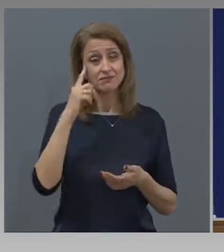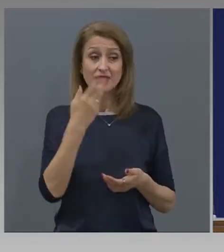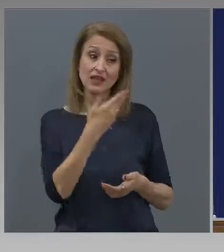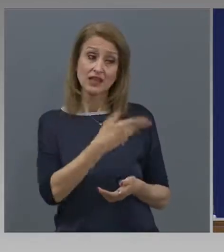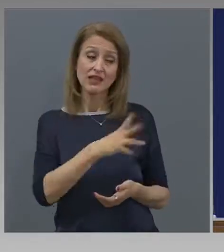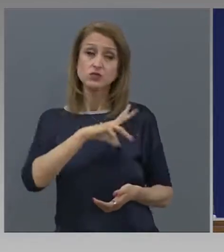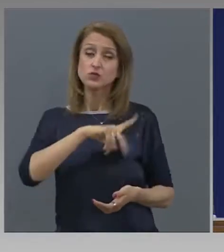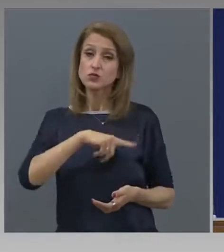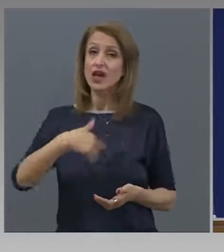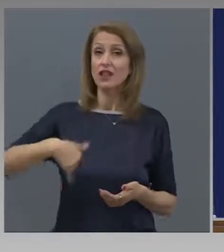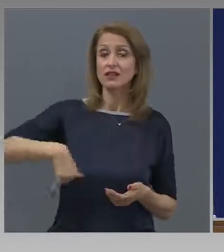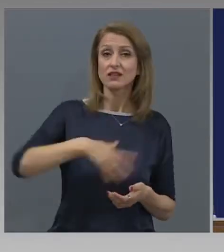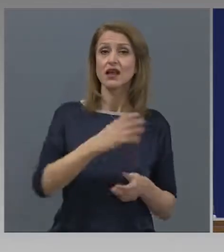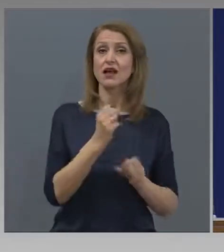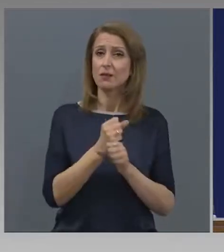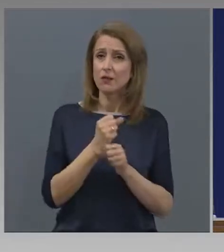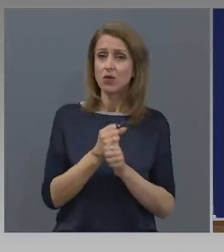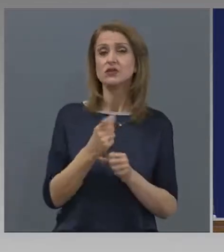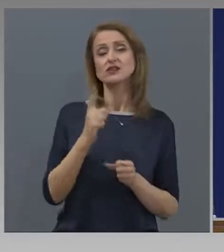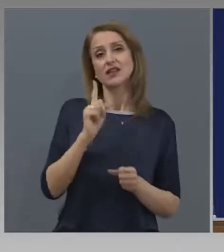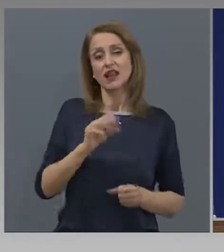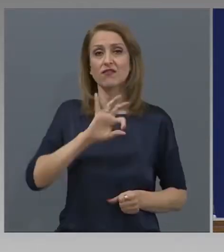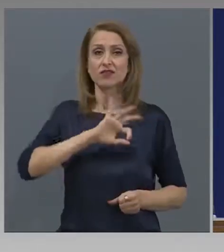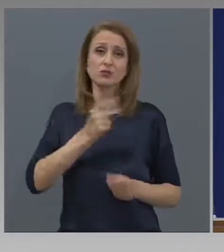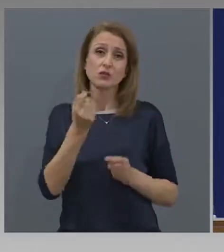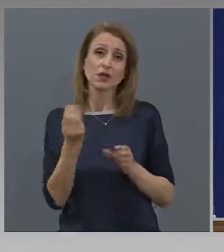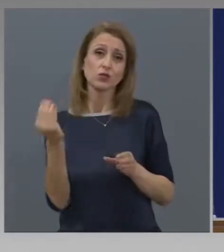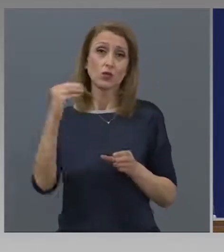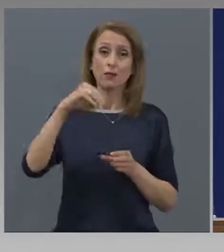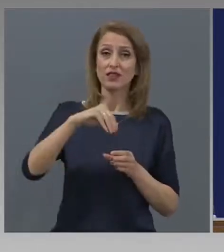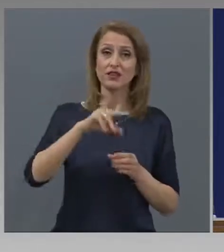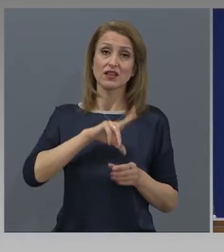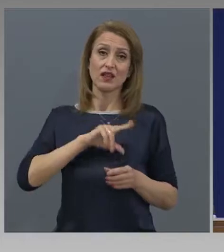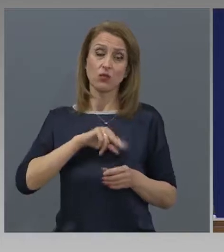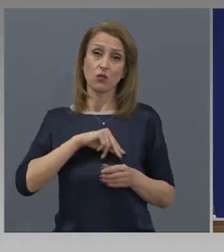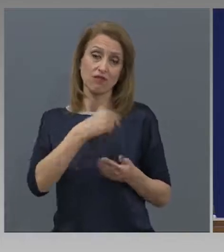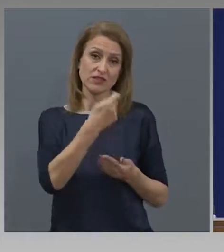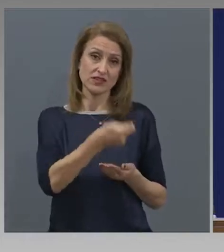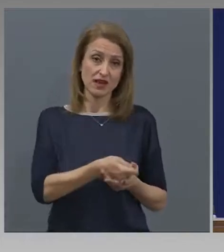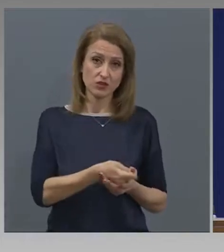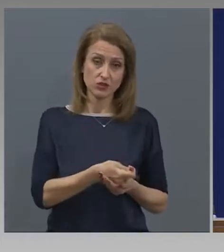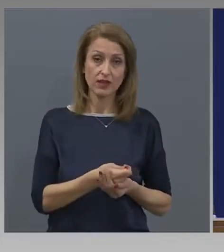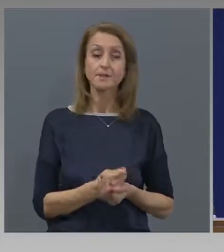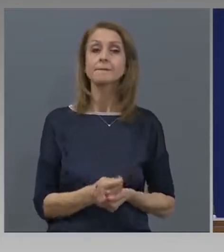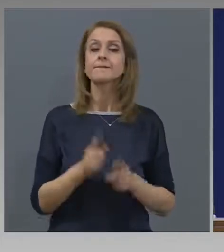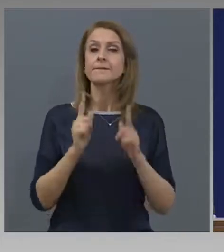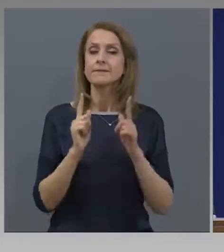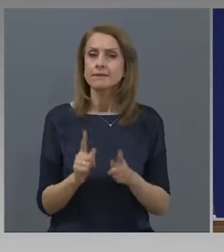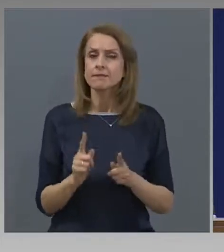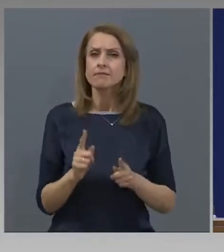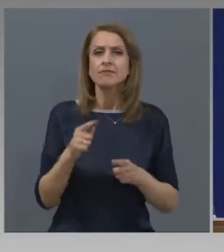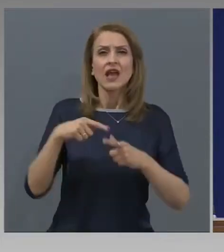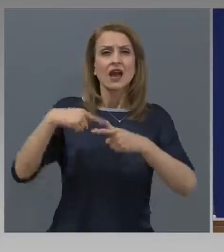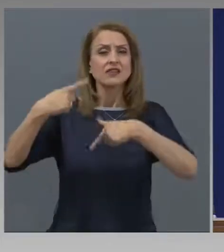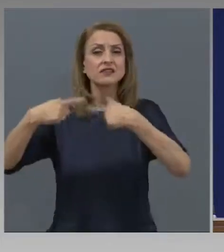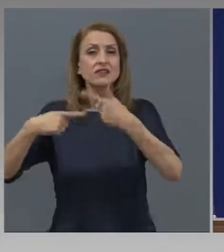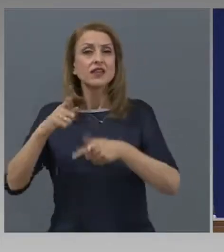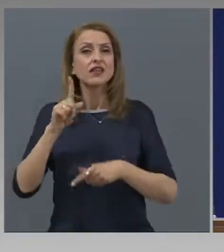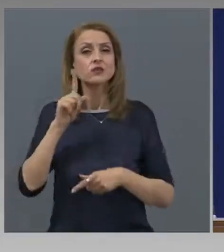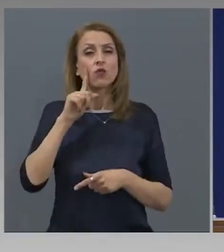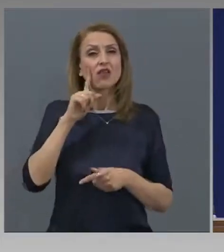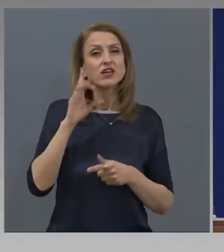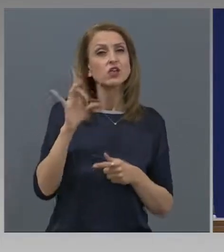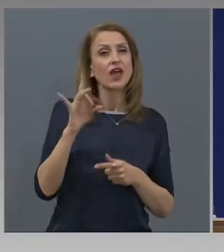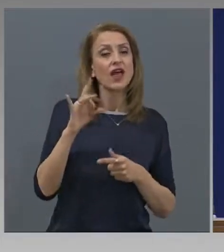получат допълнително възнаграждение. По оперативна програма развития на човешките ресурси, в момента сме направили съответните разчети,